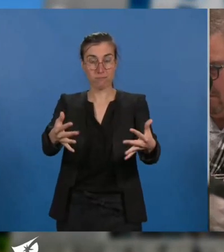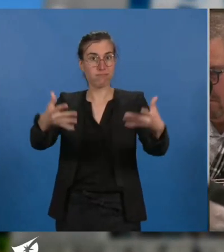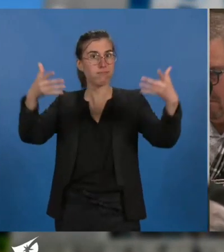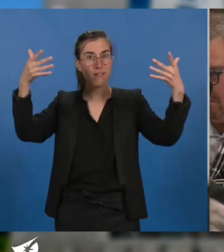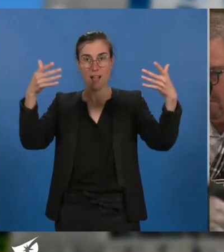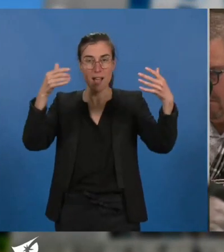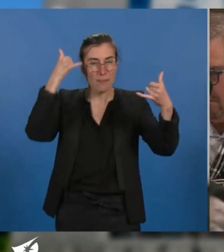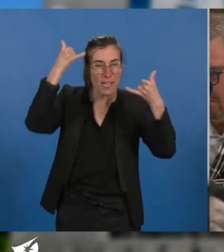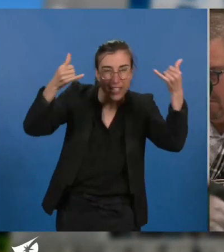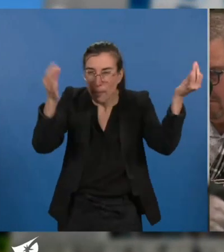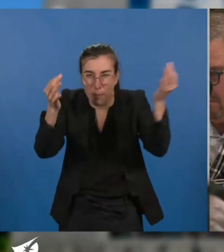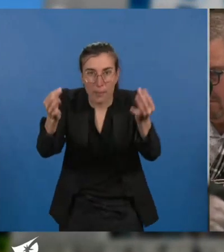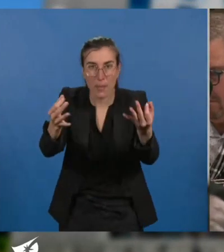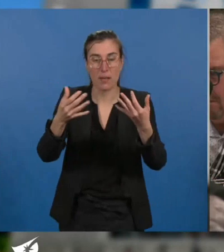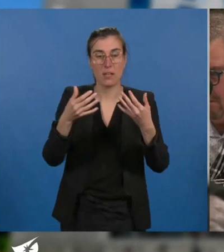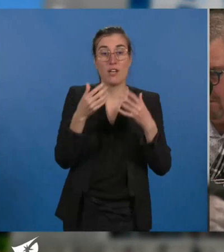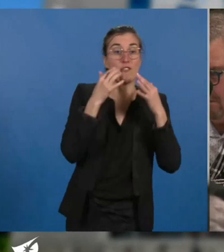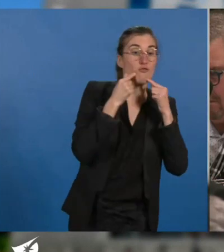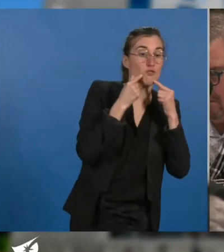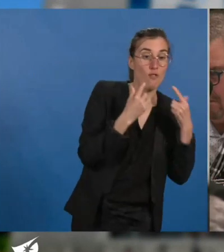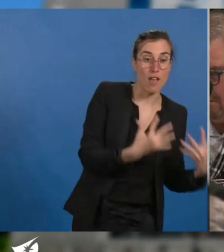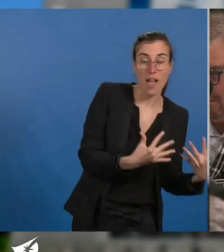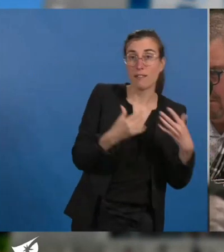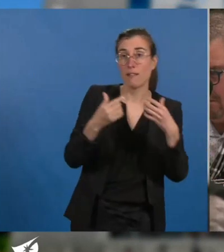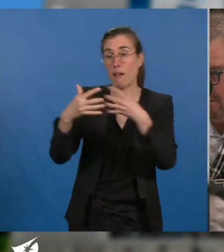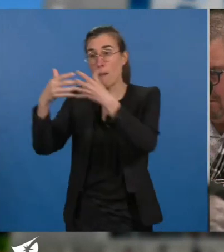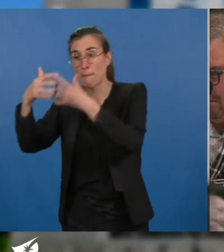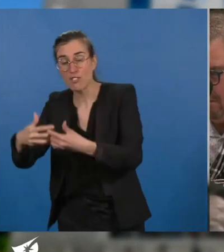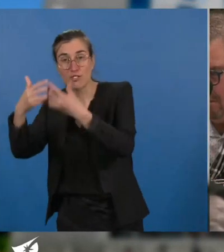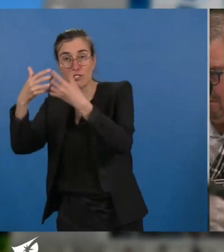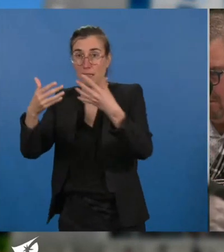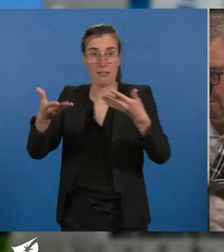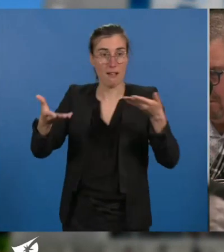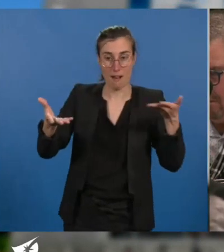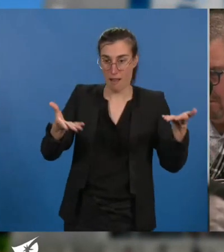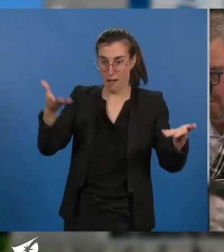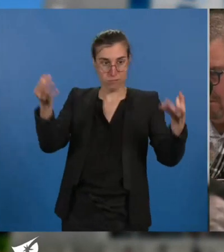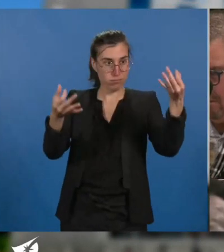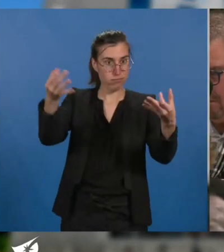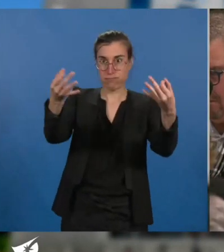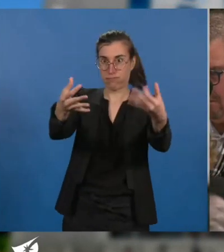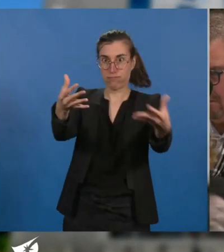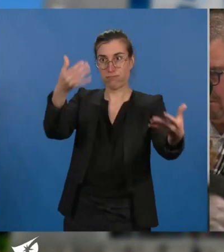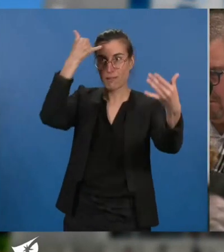aux machines, en passant par le surréalisme, n'a de cesse de se réinventer. Je vous remercie.